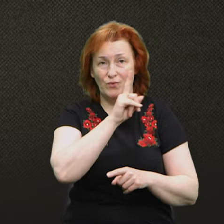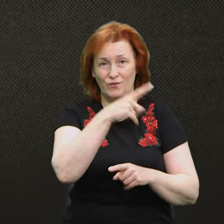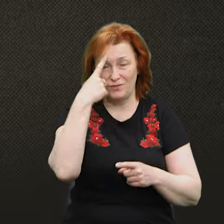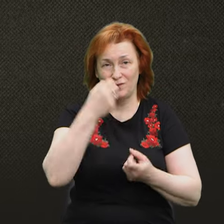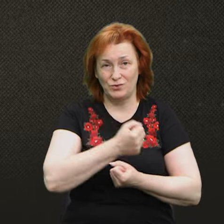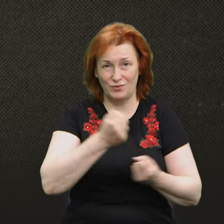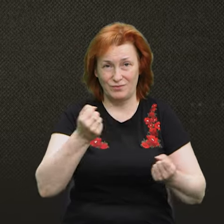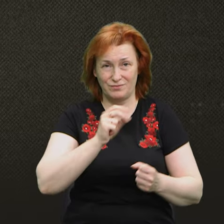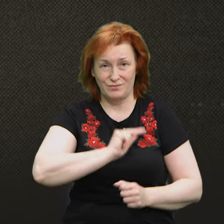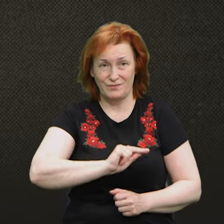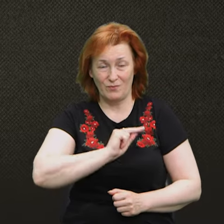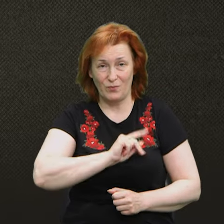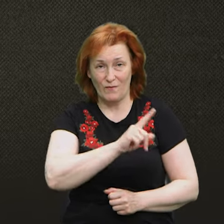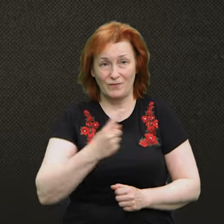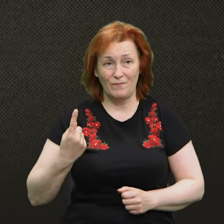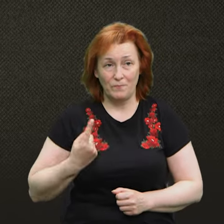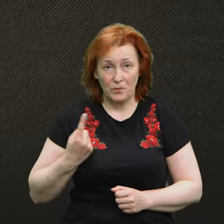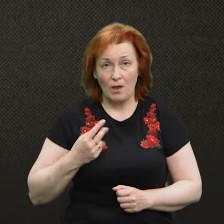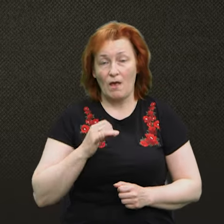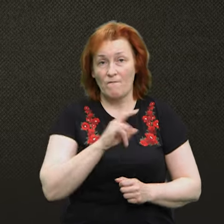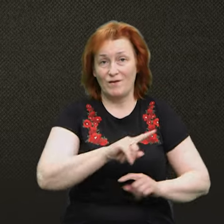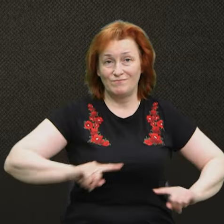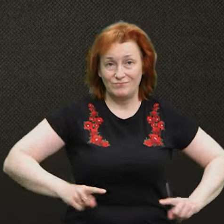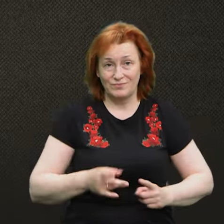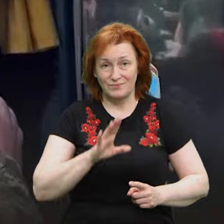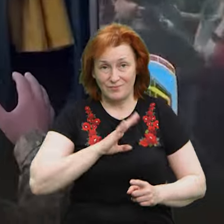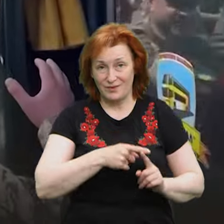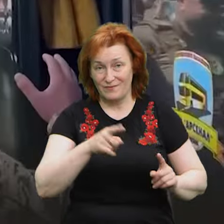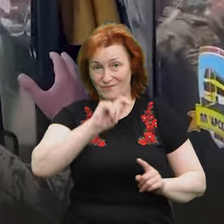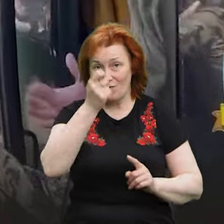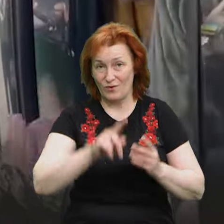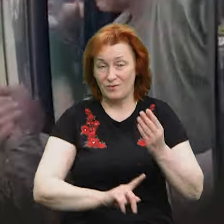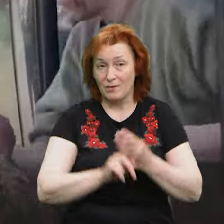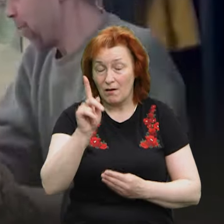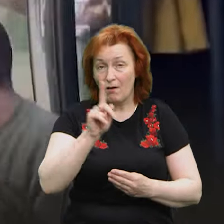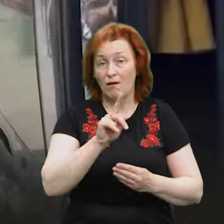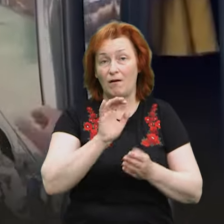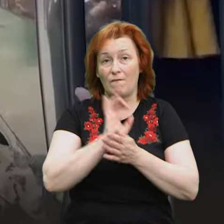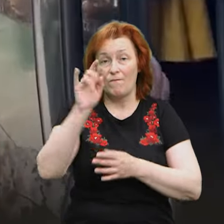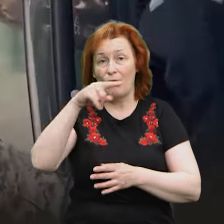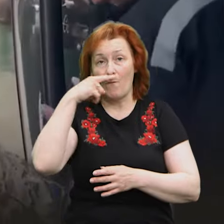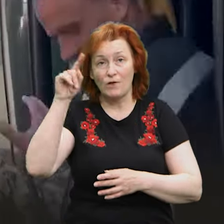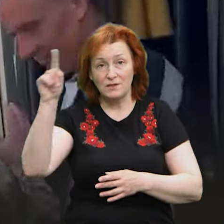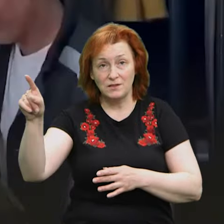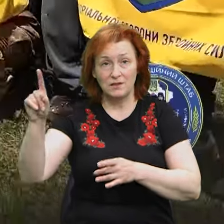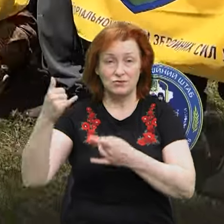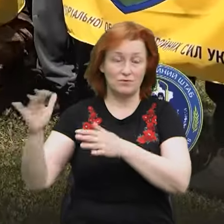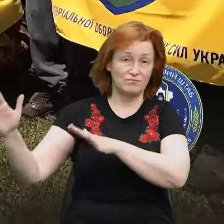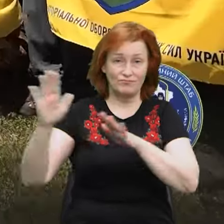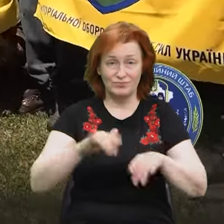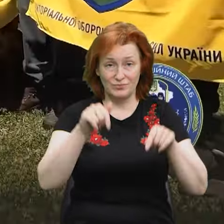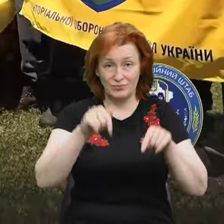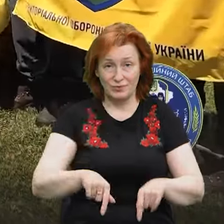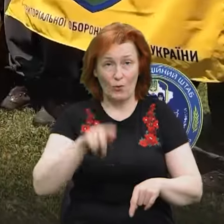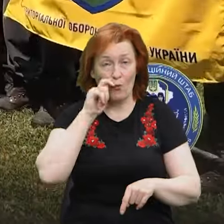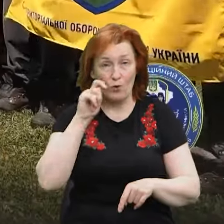Чорнобильській атомній електростанції, повернувся додому і зараз проходить реабілітацію. Його та ще 13-тьох нацгвардійців з